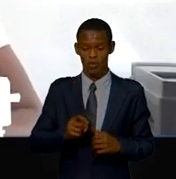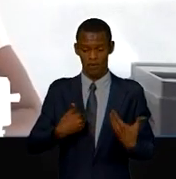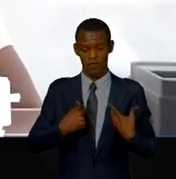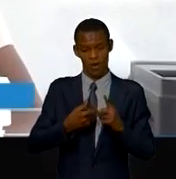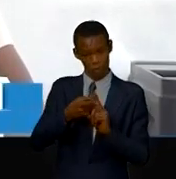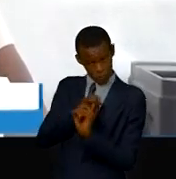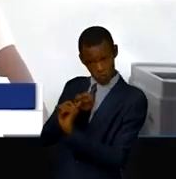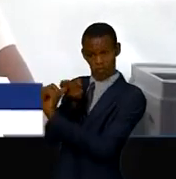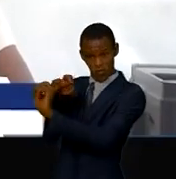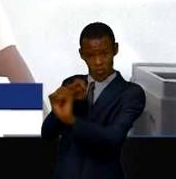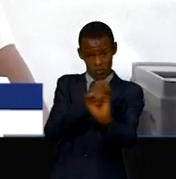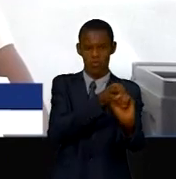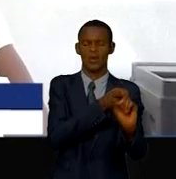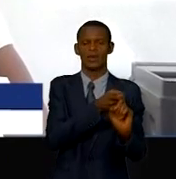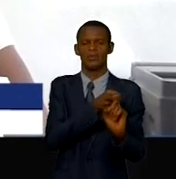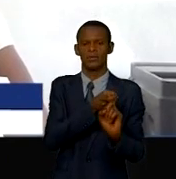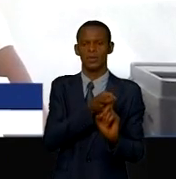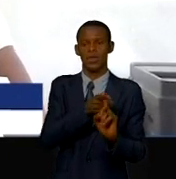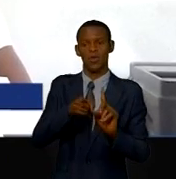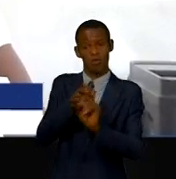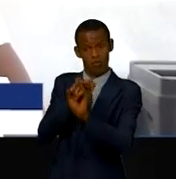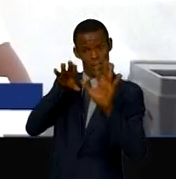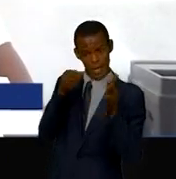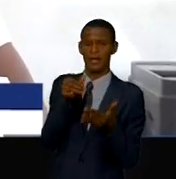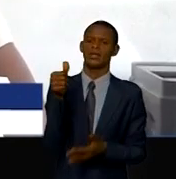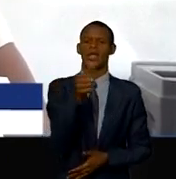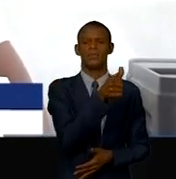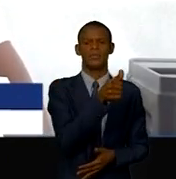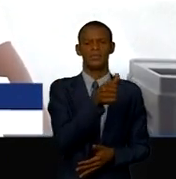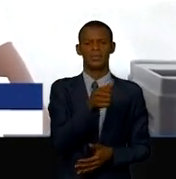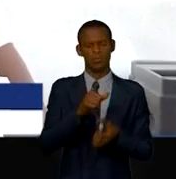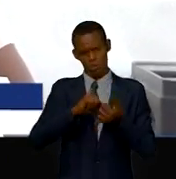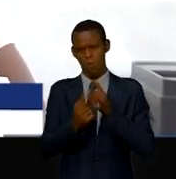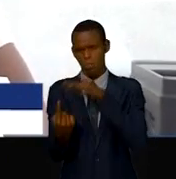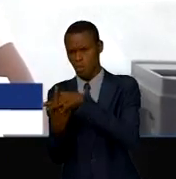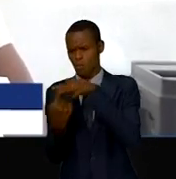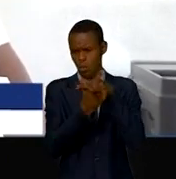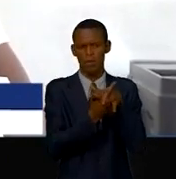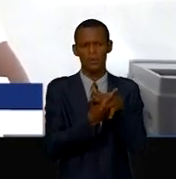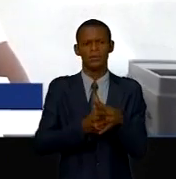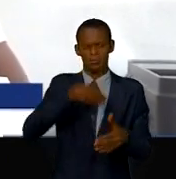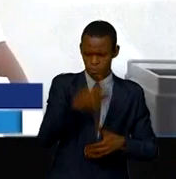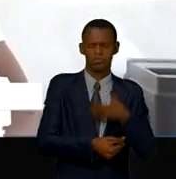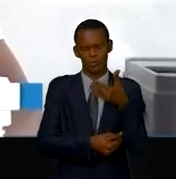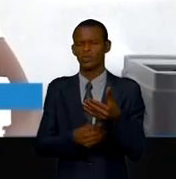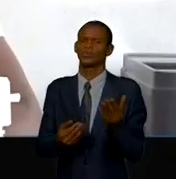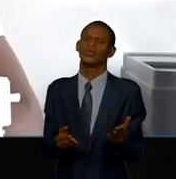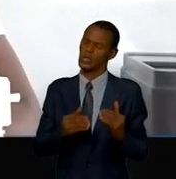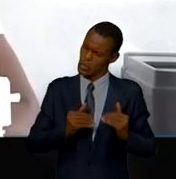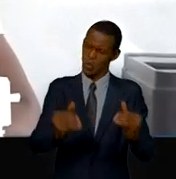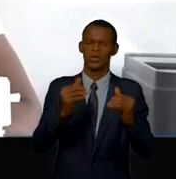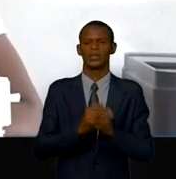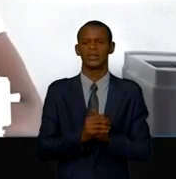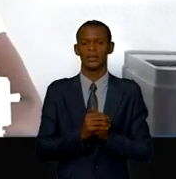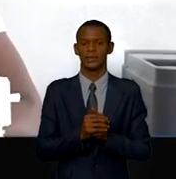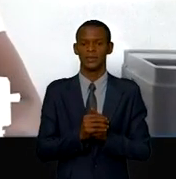On avance, on tombe, on rencontre des difficultés mais il a cette résilience. Je vous dis qu'une fois que vous savez que vous êtes compétentes, une fois que vous